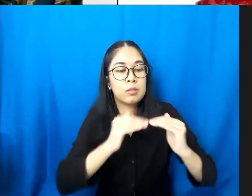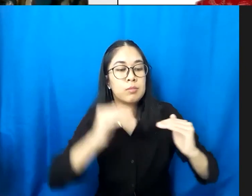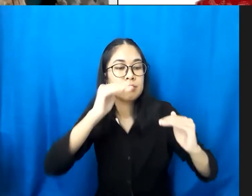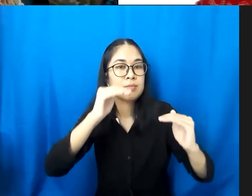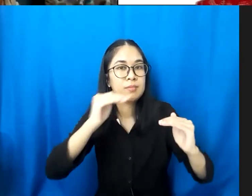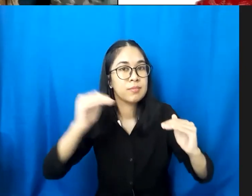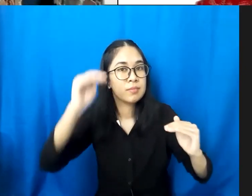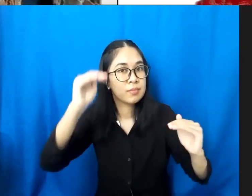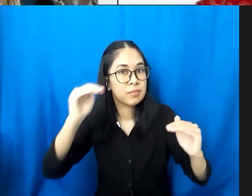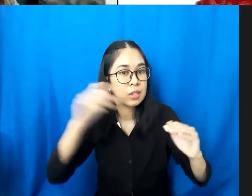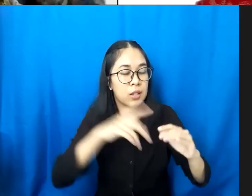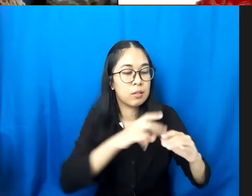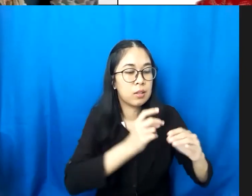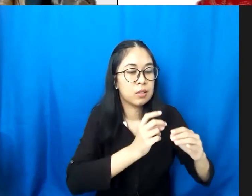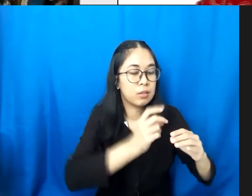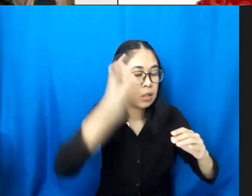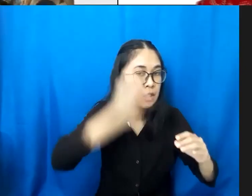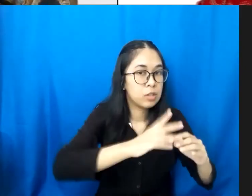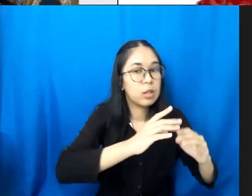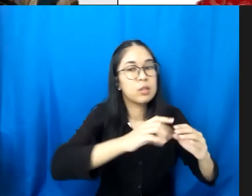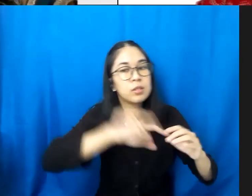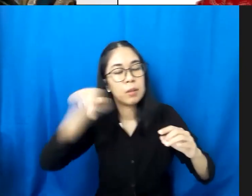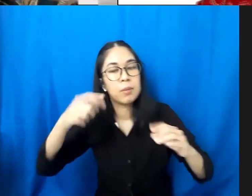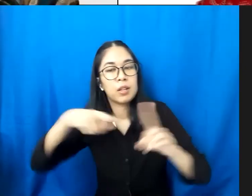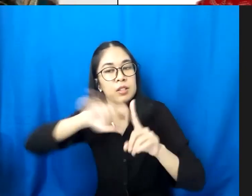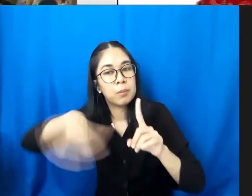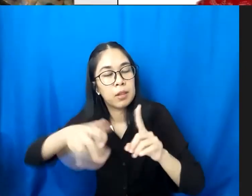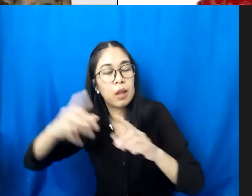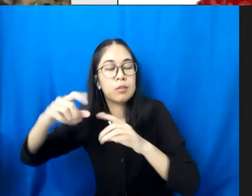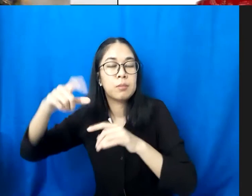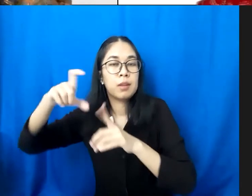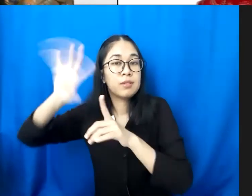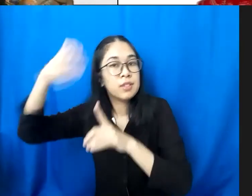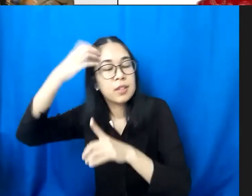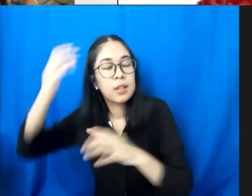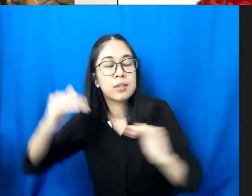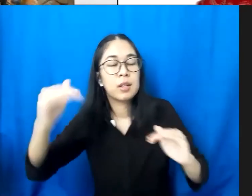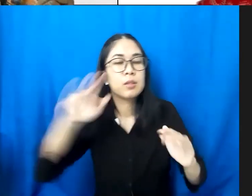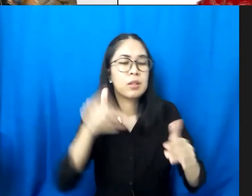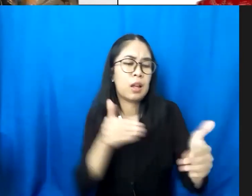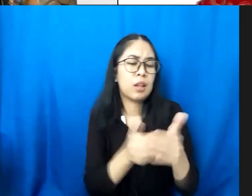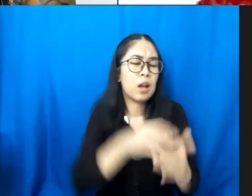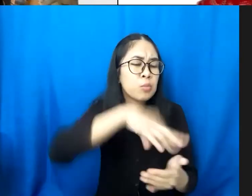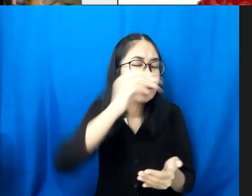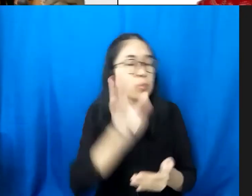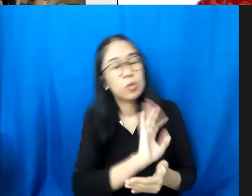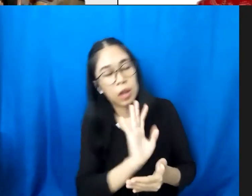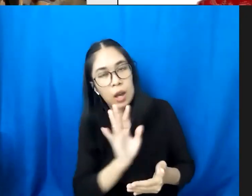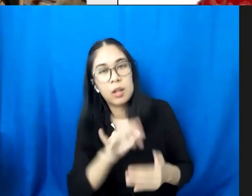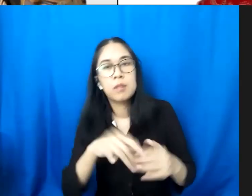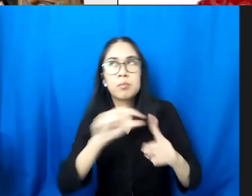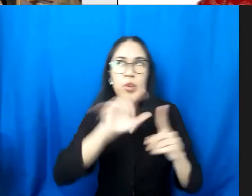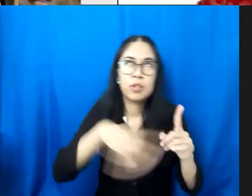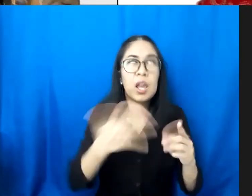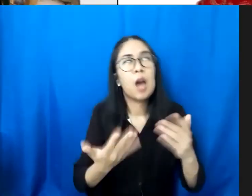baru dari sana naik ke tingkat kecamatan sampai ke dinas tantangan kita tidak lagi di pusat tidak lagi di provinsi provinsi memang masih ada